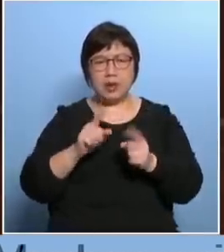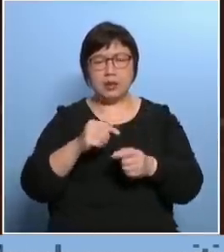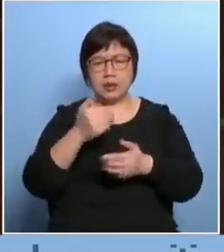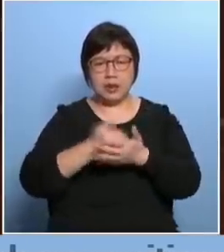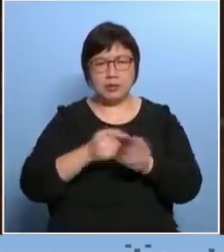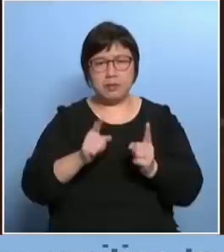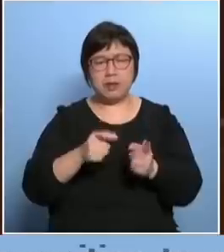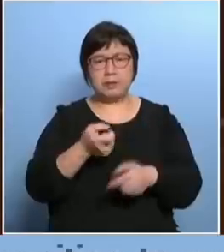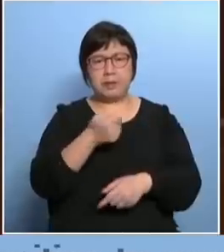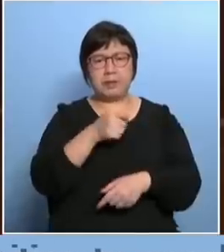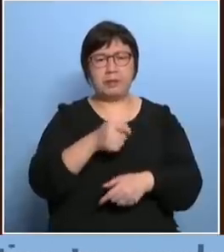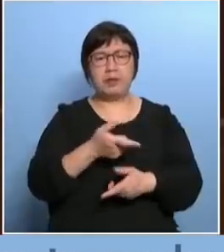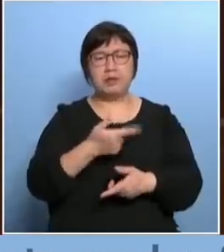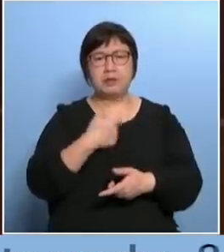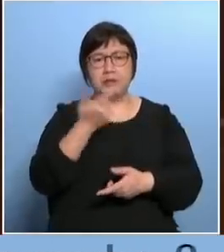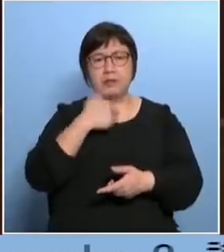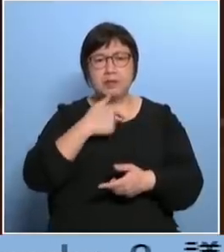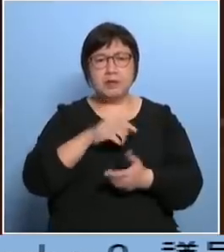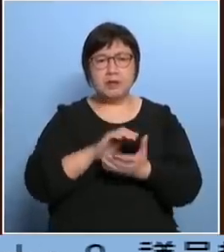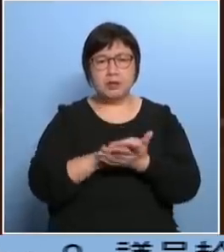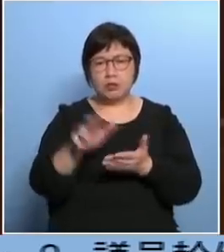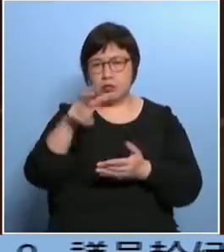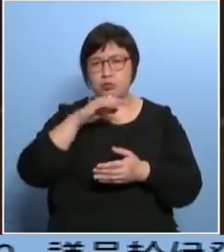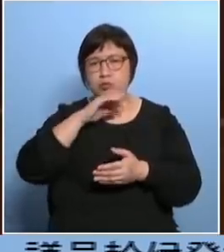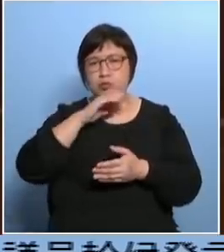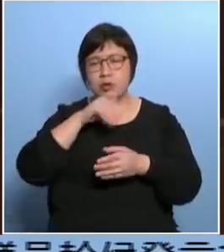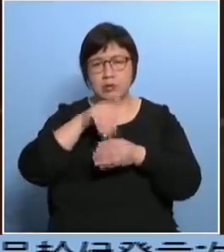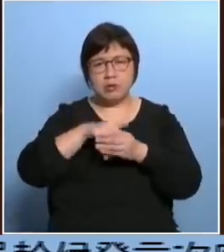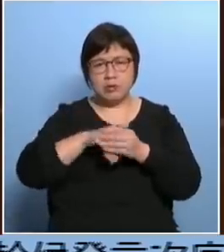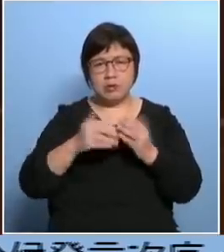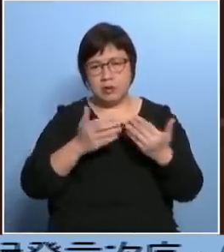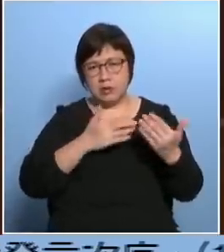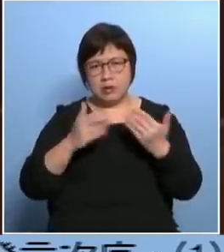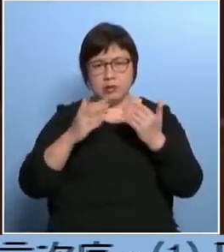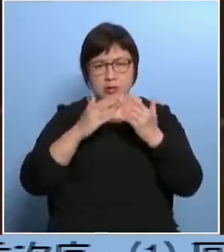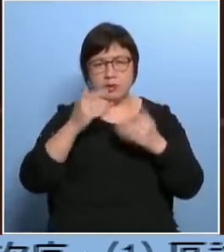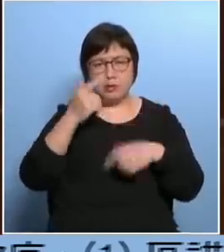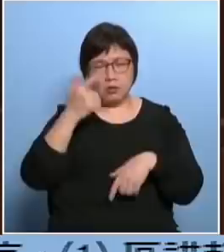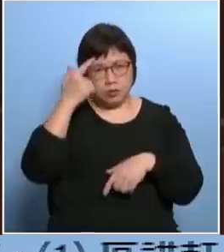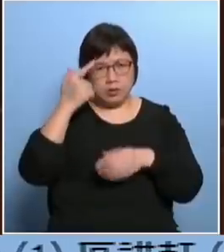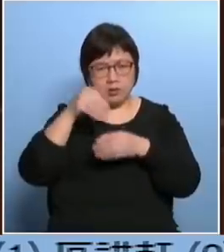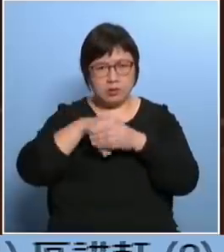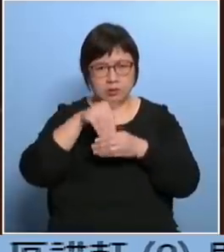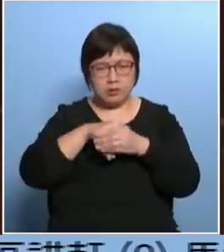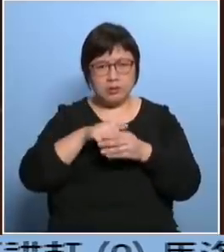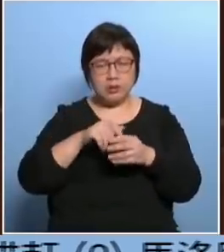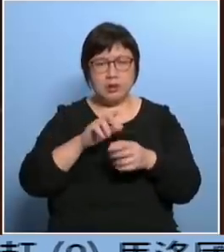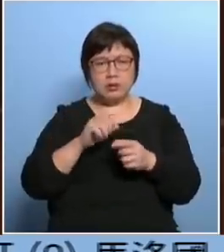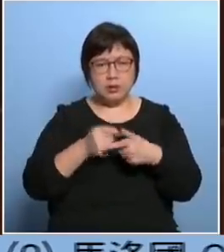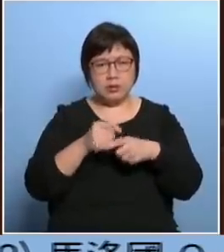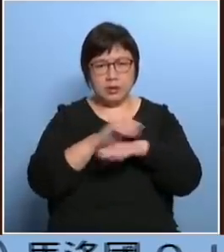够做是透过一个检讨如果数据事务处真的要令到我们的选举能够公平公正地进行就不能够像